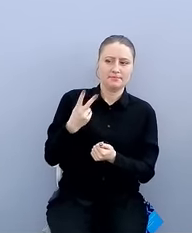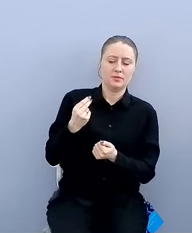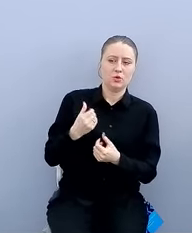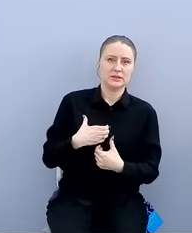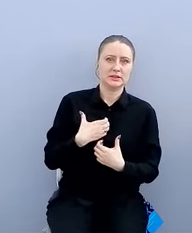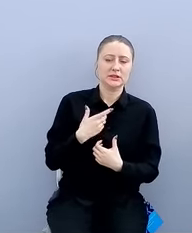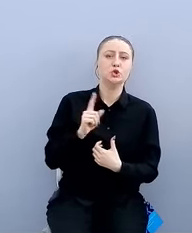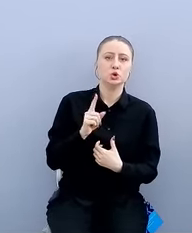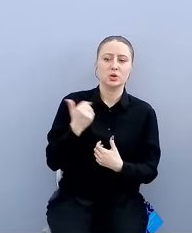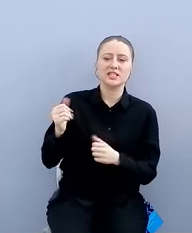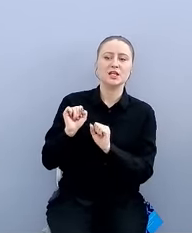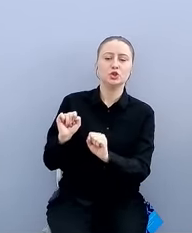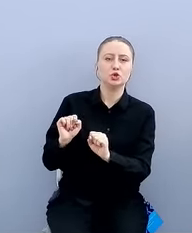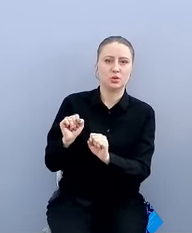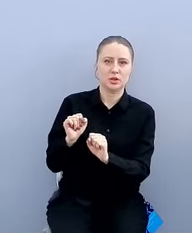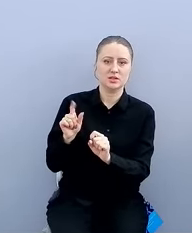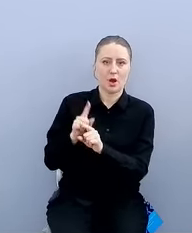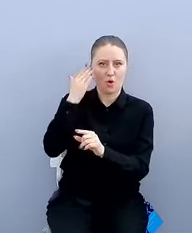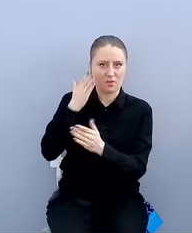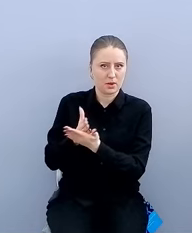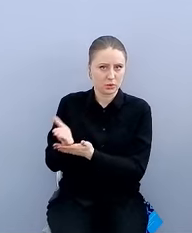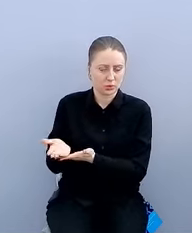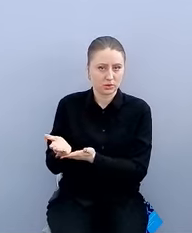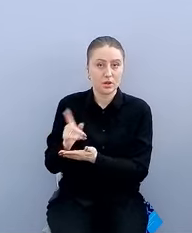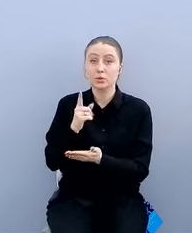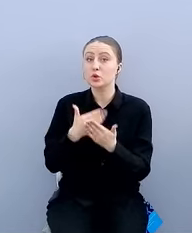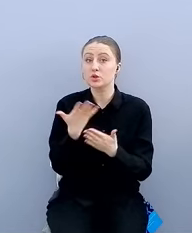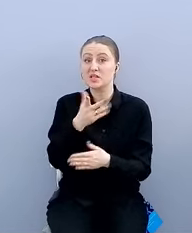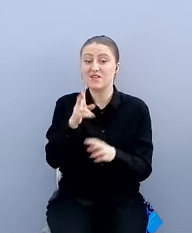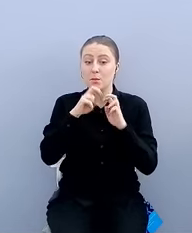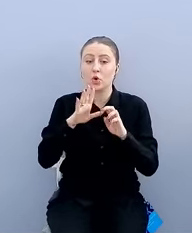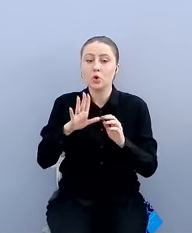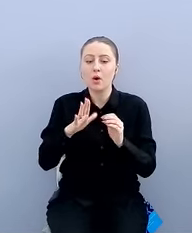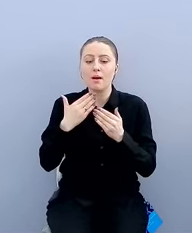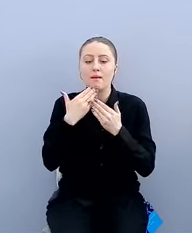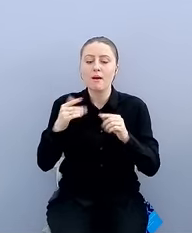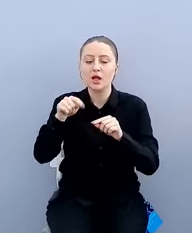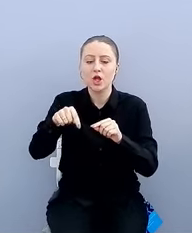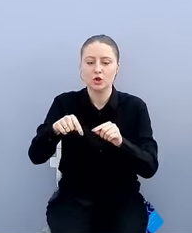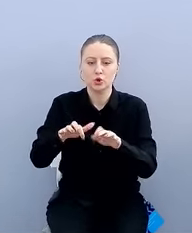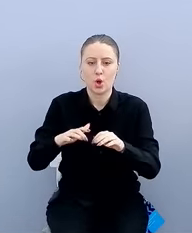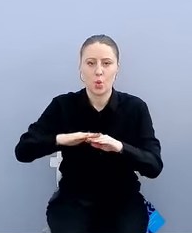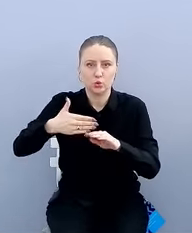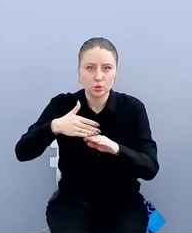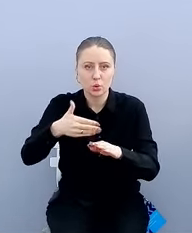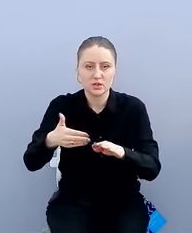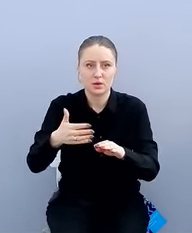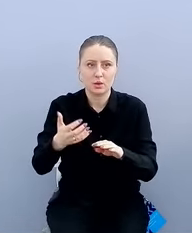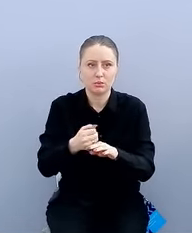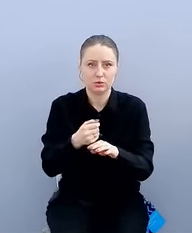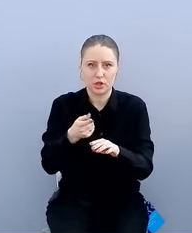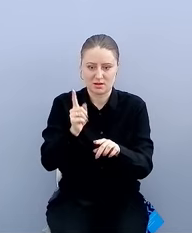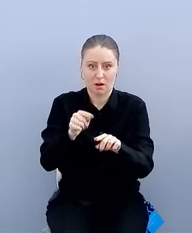защищенность такого подхода, потому что если вы проверяете только, конечно, устройство и не кладете там, это просто фактически бинар на